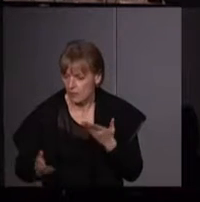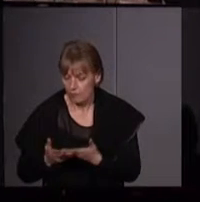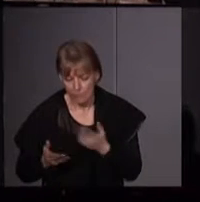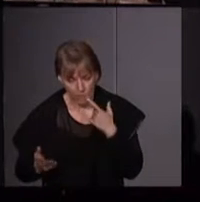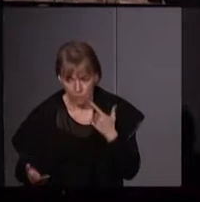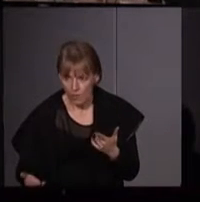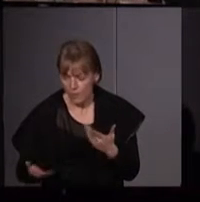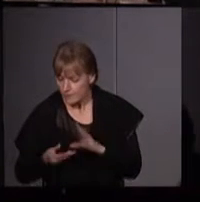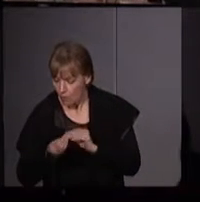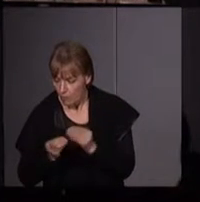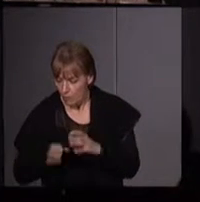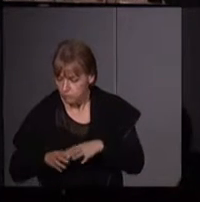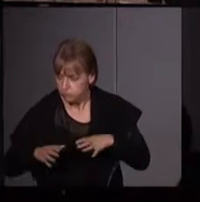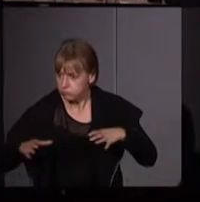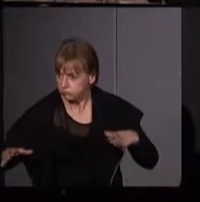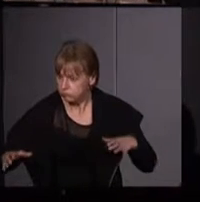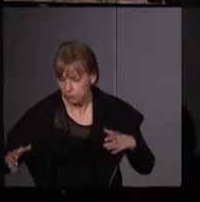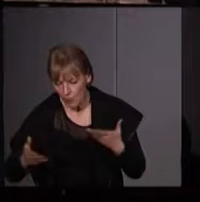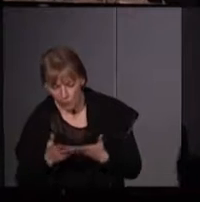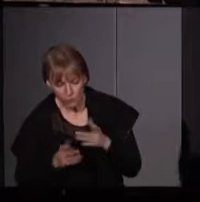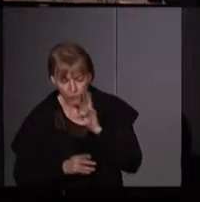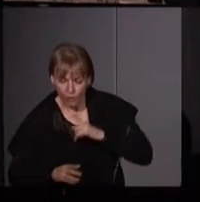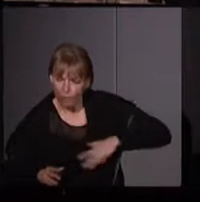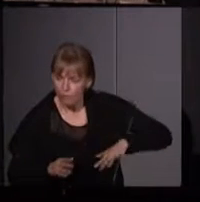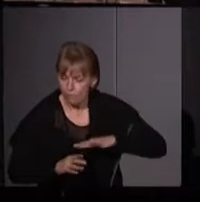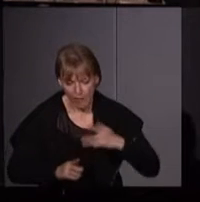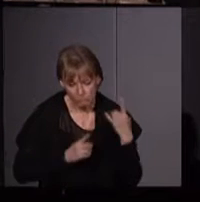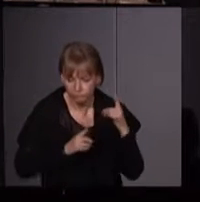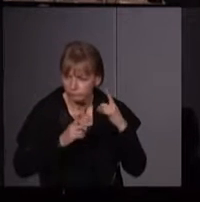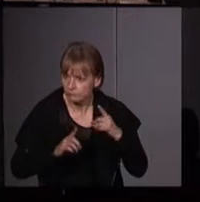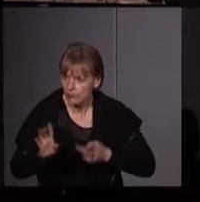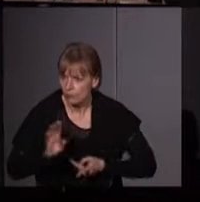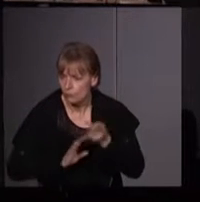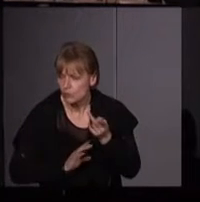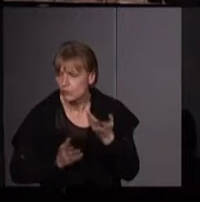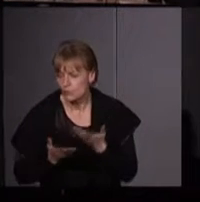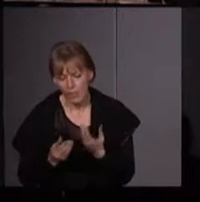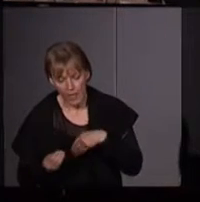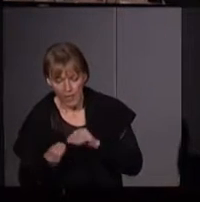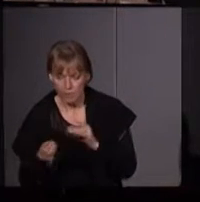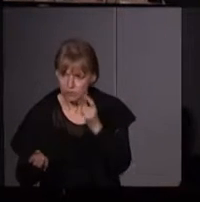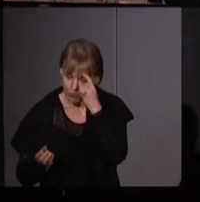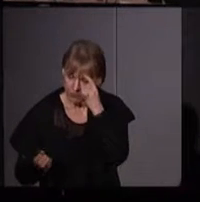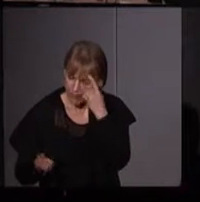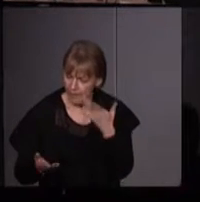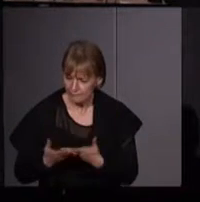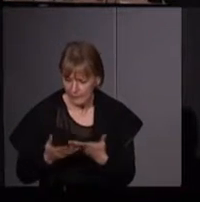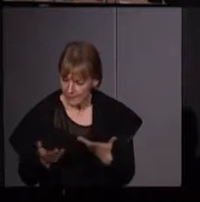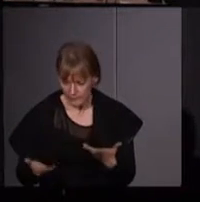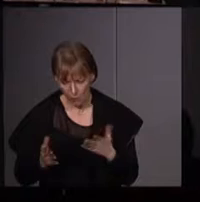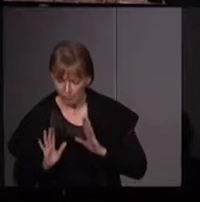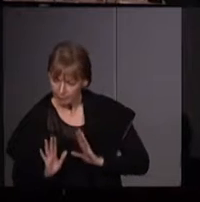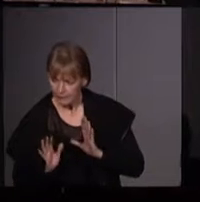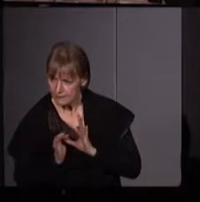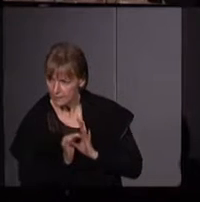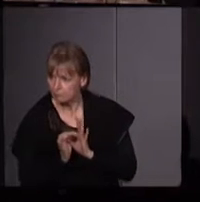multiplicité des problèmes qui sont abordés par ces femmes dans la déclaration, aussi le caractère très immanent et très corporel de l